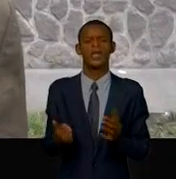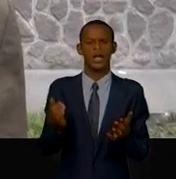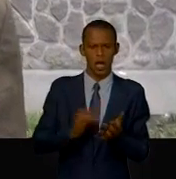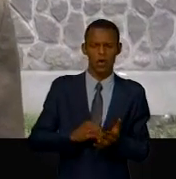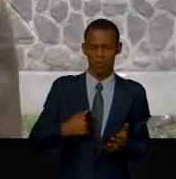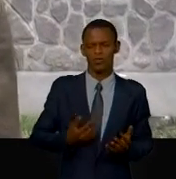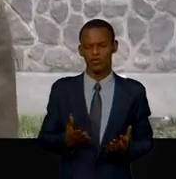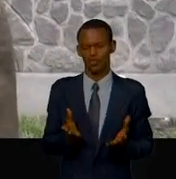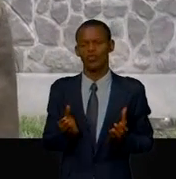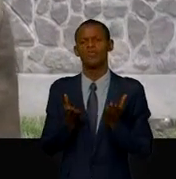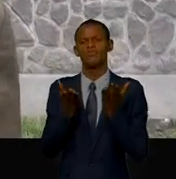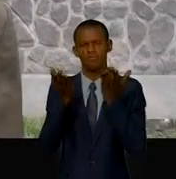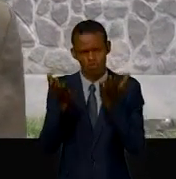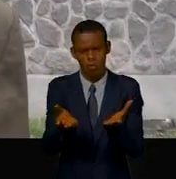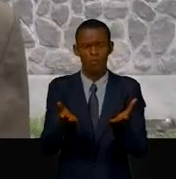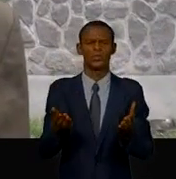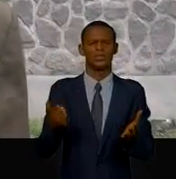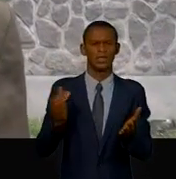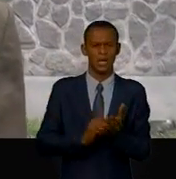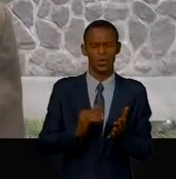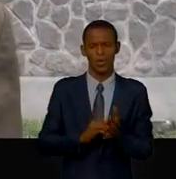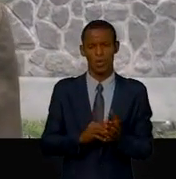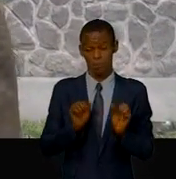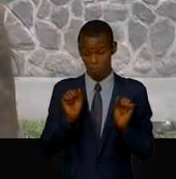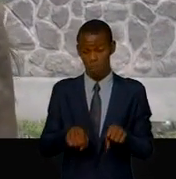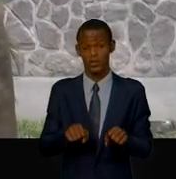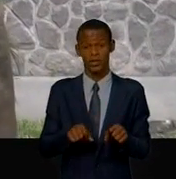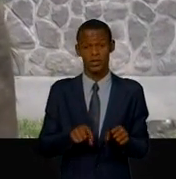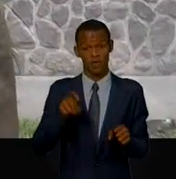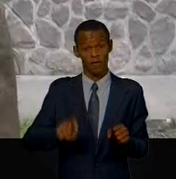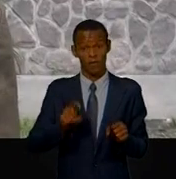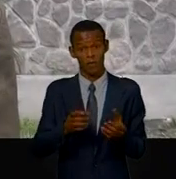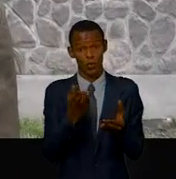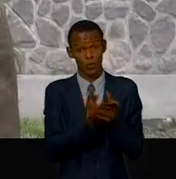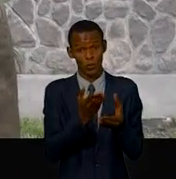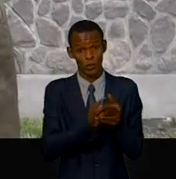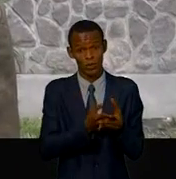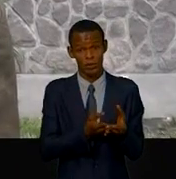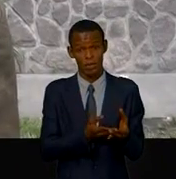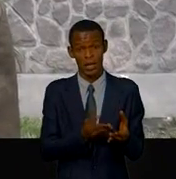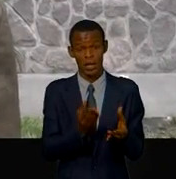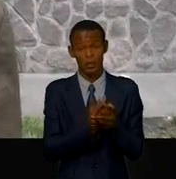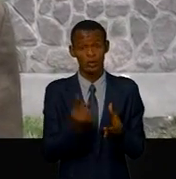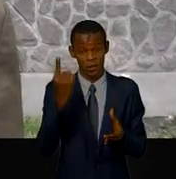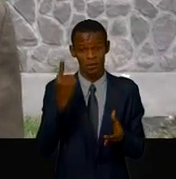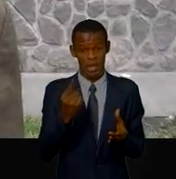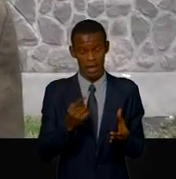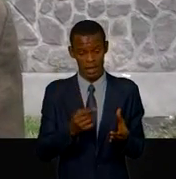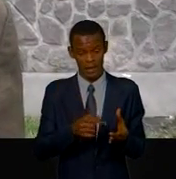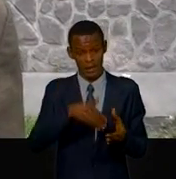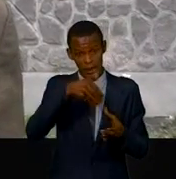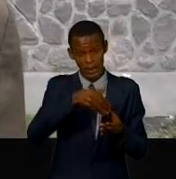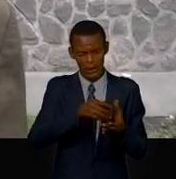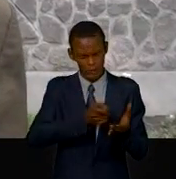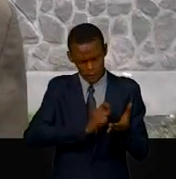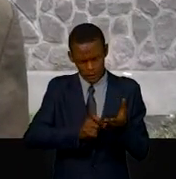'il y ait un document un cadre juridique qui élève le président